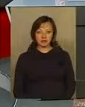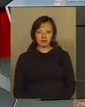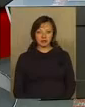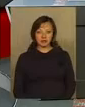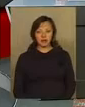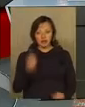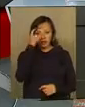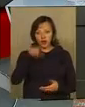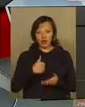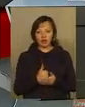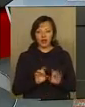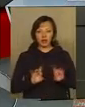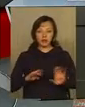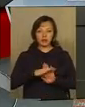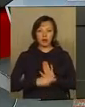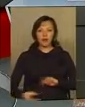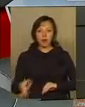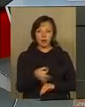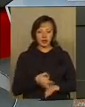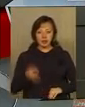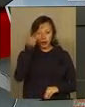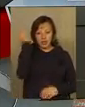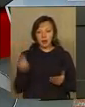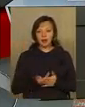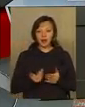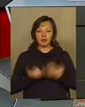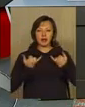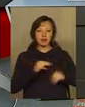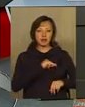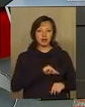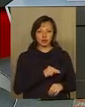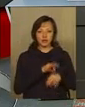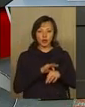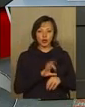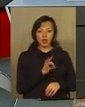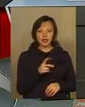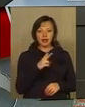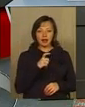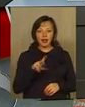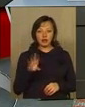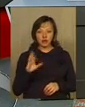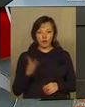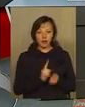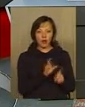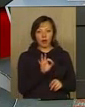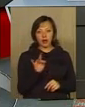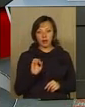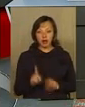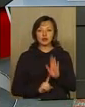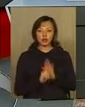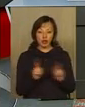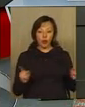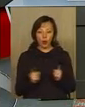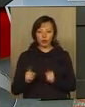В ефірі головна інформаційна програма області «Подільська панорама». В студії ведучий Олександр Єльцов, сурдопереклад Ольга Рибак. І